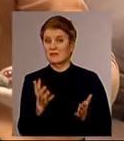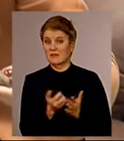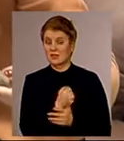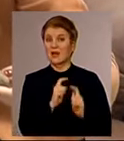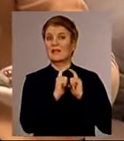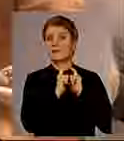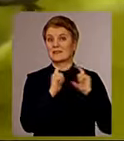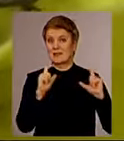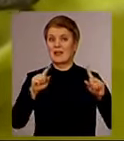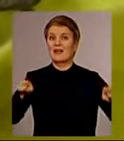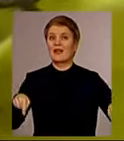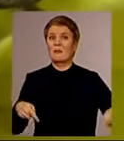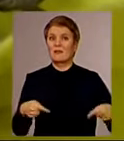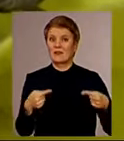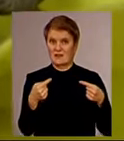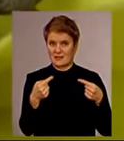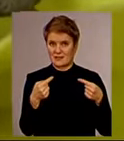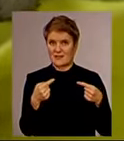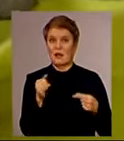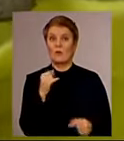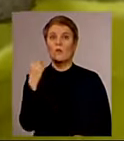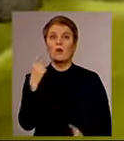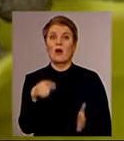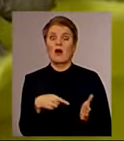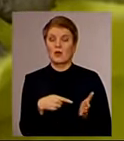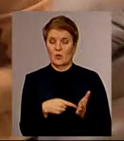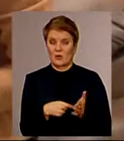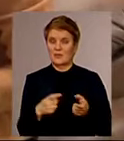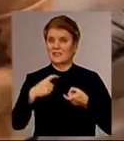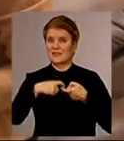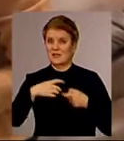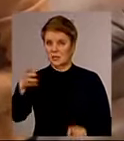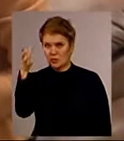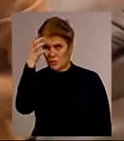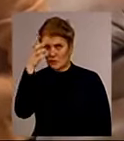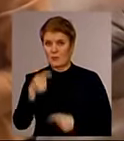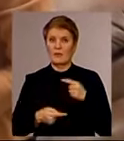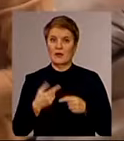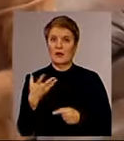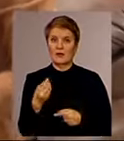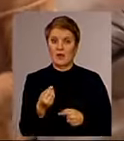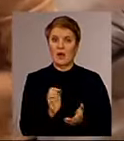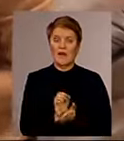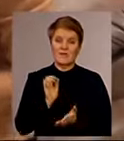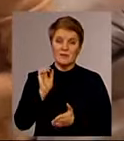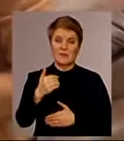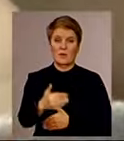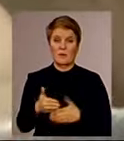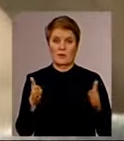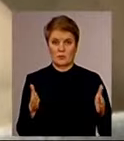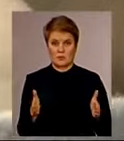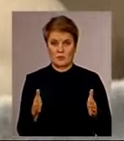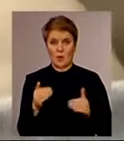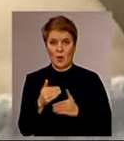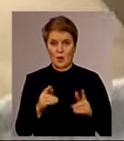реабілітації рококрилих, що у Харкові. Зв'язалася із дослідниками і наступного ж дня відправила їм посилку. Коробочку з